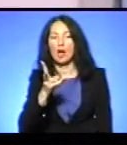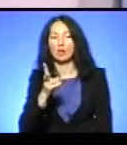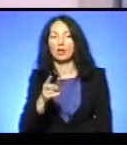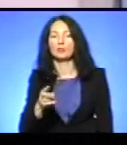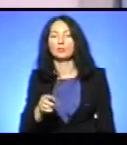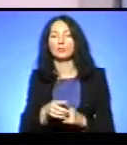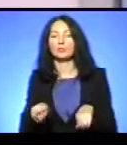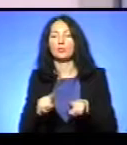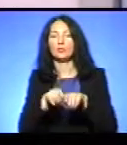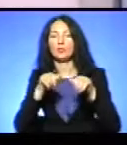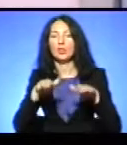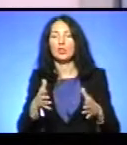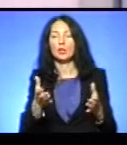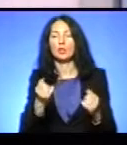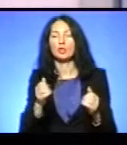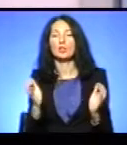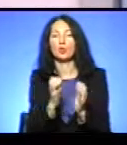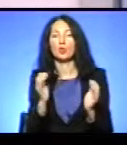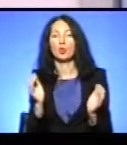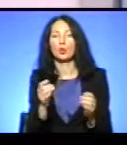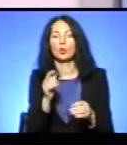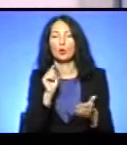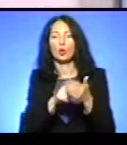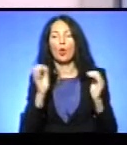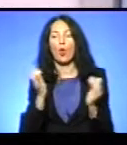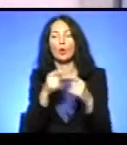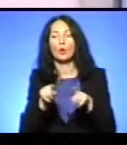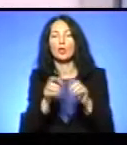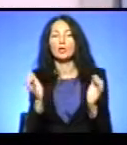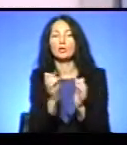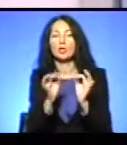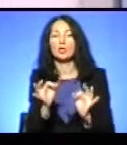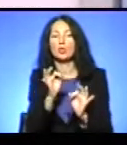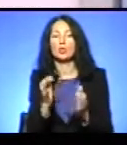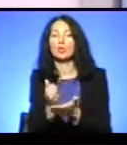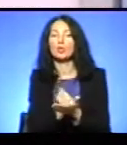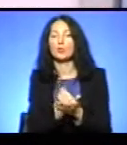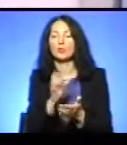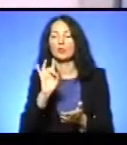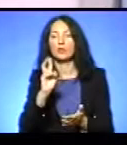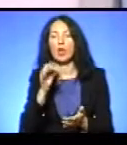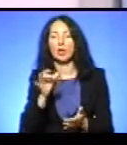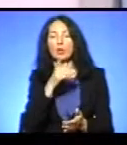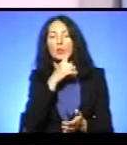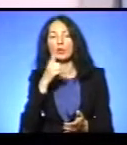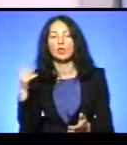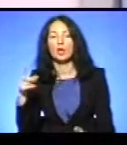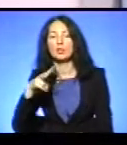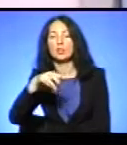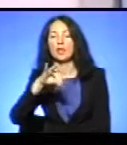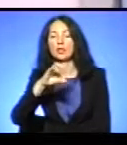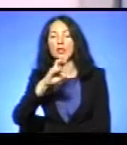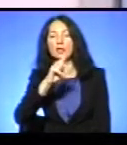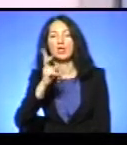'єктах. Таке рішення прийняли з метою охорони та збереження природних запасів раків під час линьки. Про це повідомив заступник начальника відділу